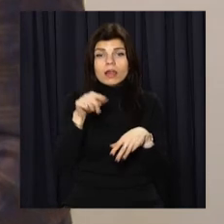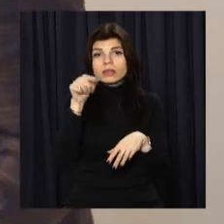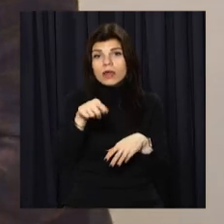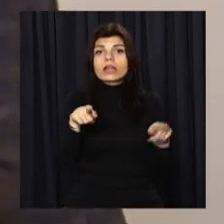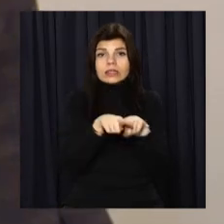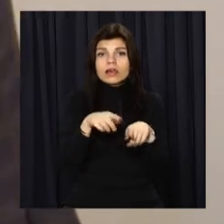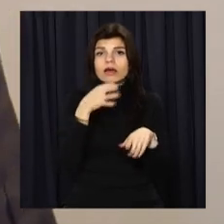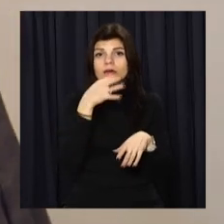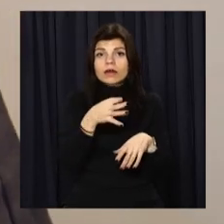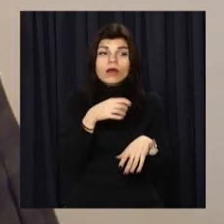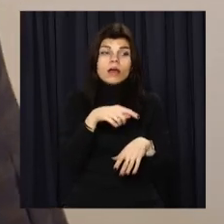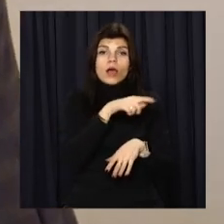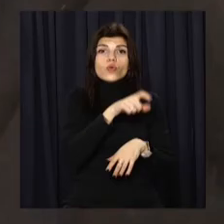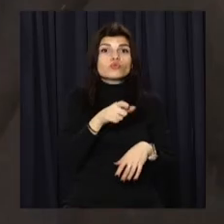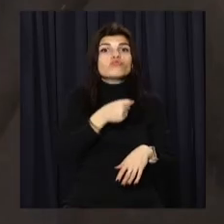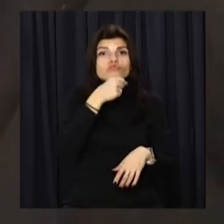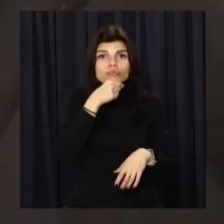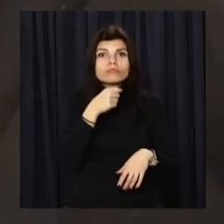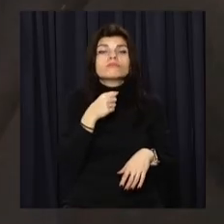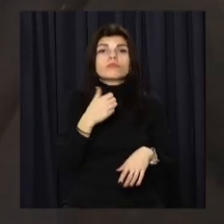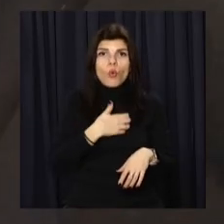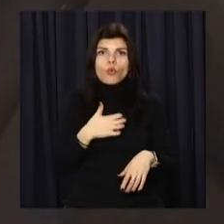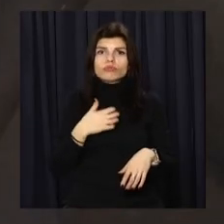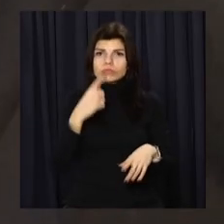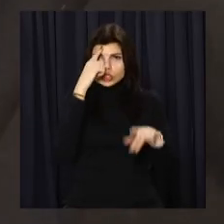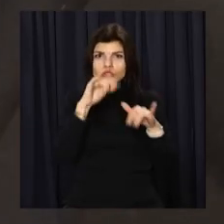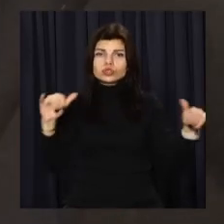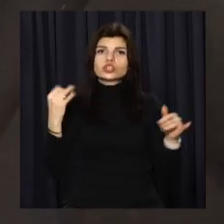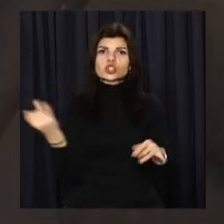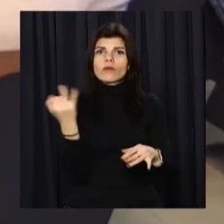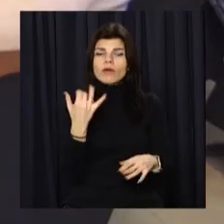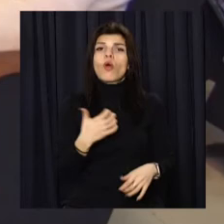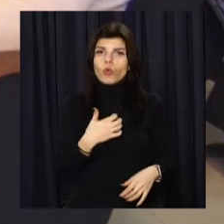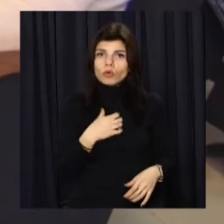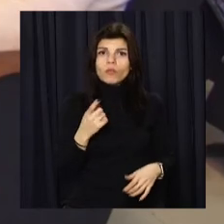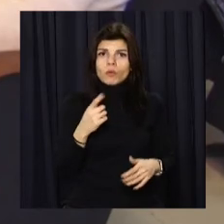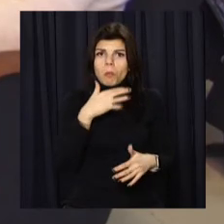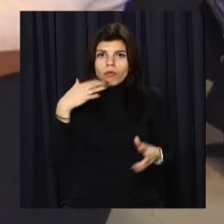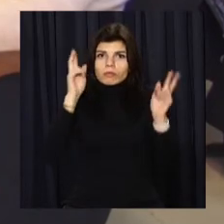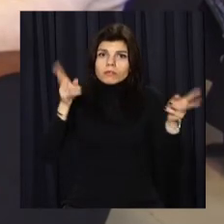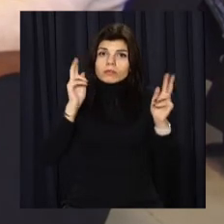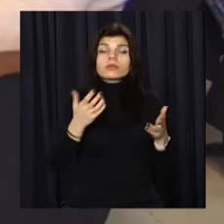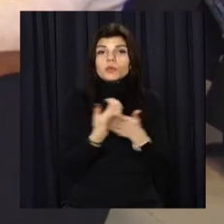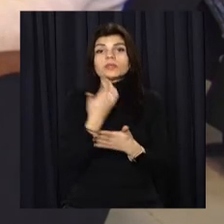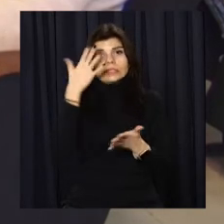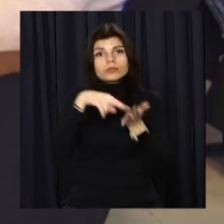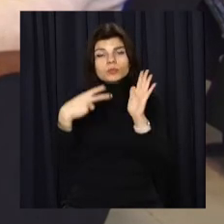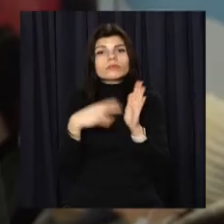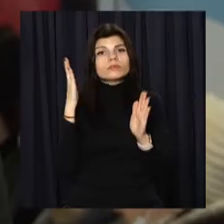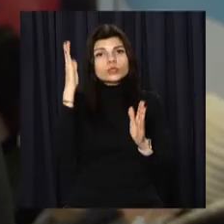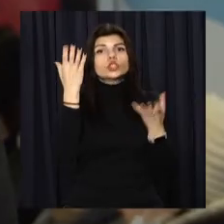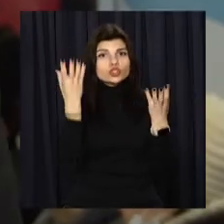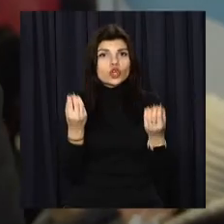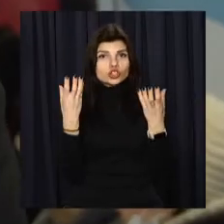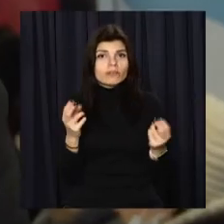зазначають, люди похилого віку йдуть у ногу з часом і користуються гаджетами. Тому планують проводити такі зустрічі постійно.